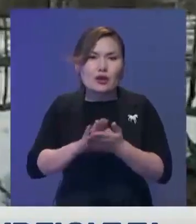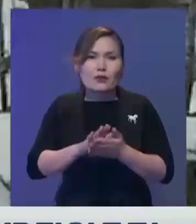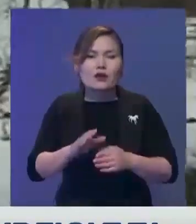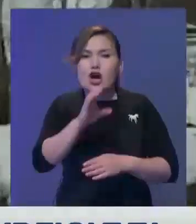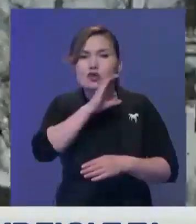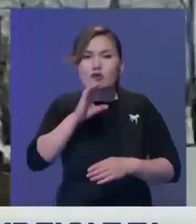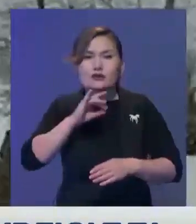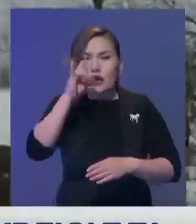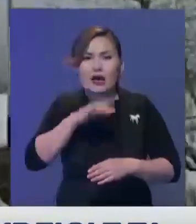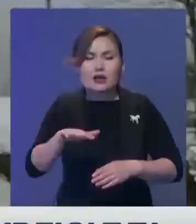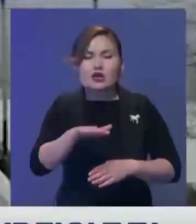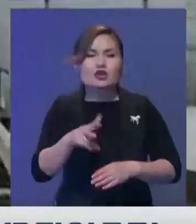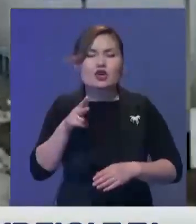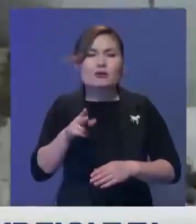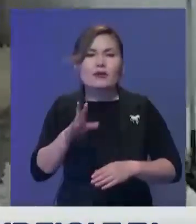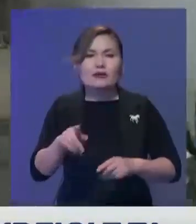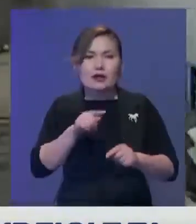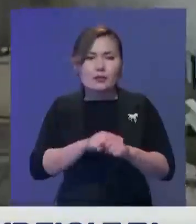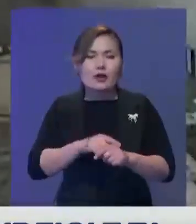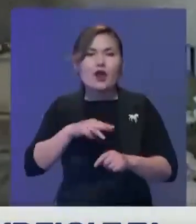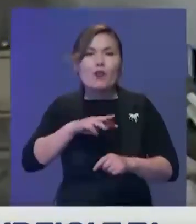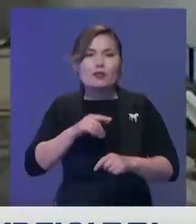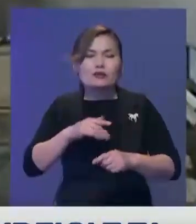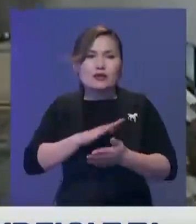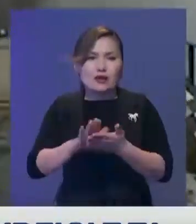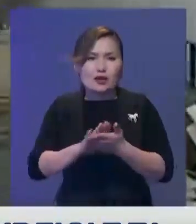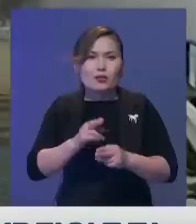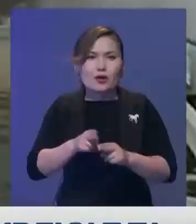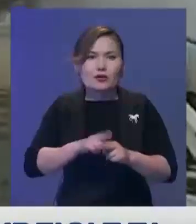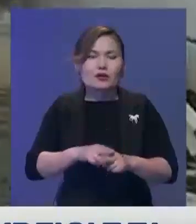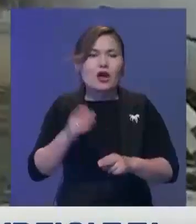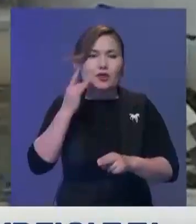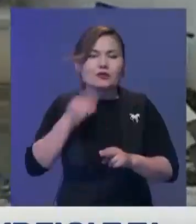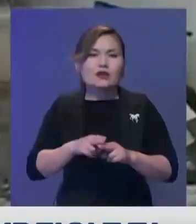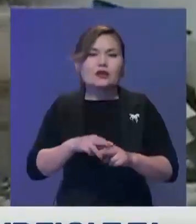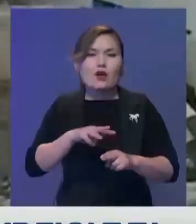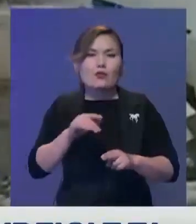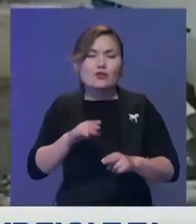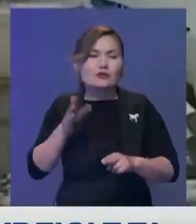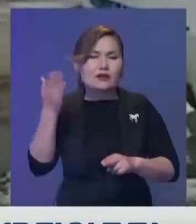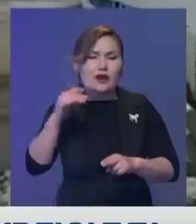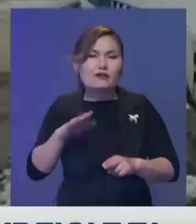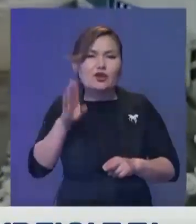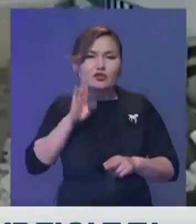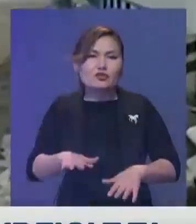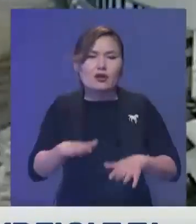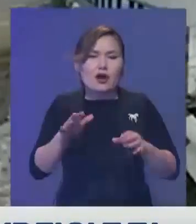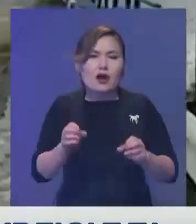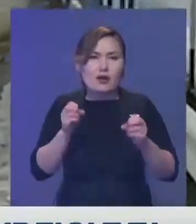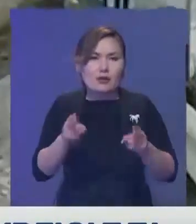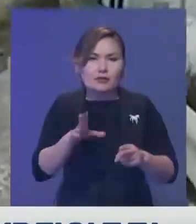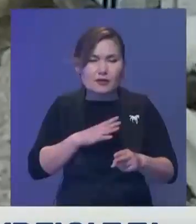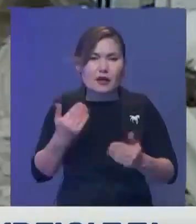мұн шаршы метр жер мұздан тазартылды. Жұмыс барысында жыл сайын мұз кептелісі болып жағалауды сол басатын жерлер